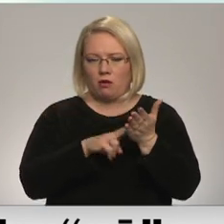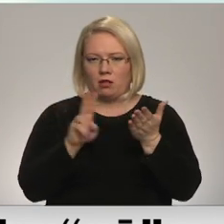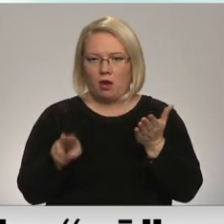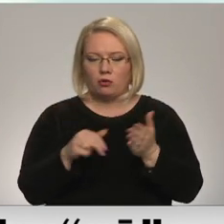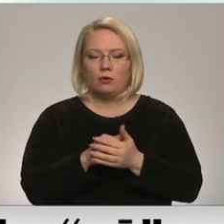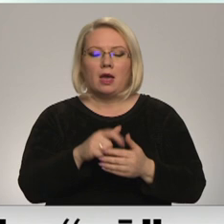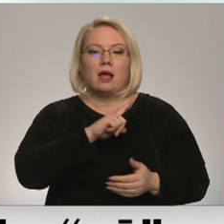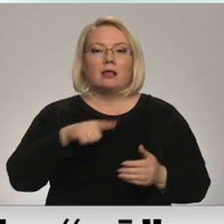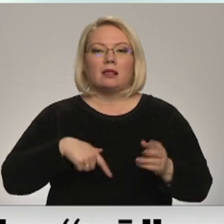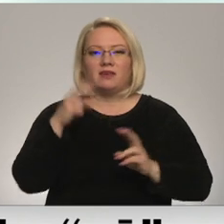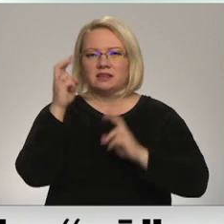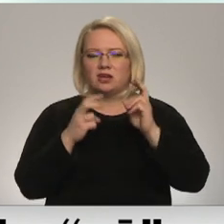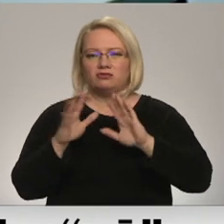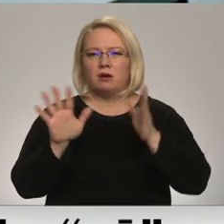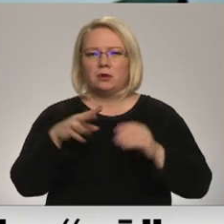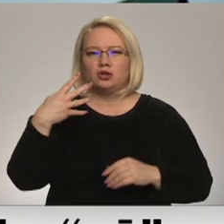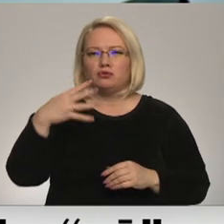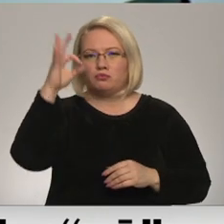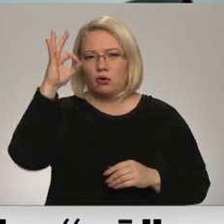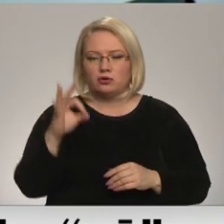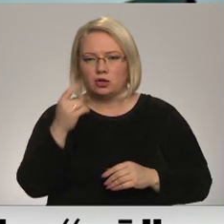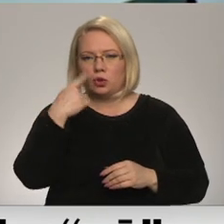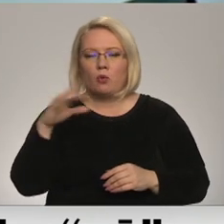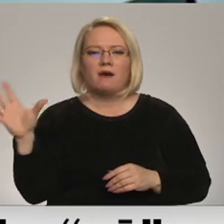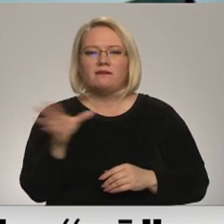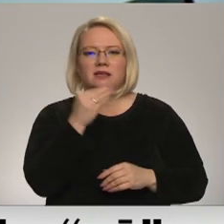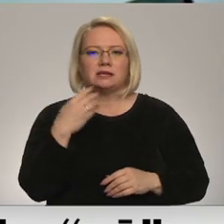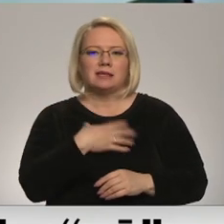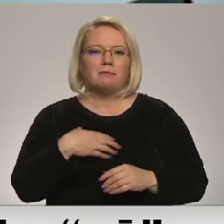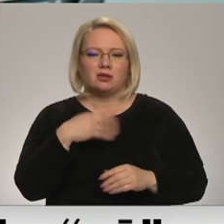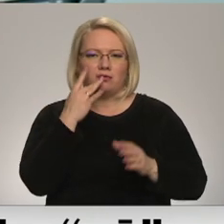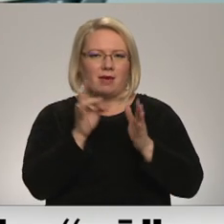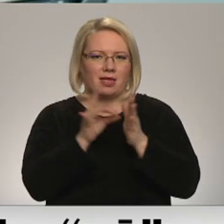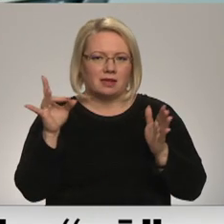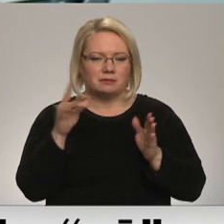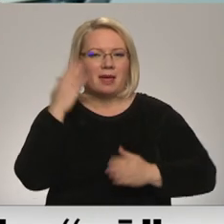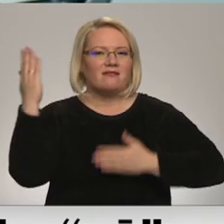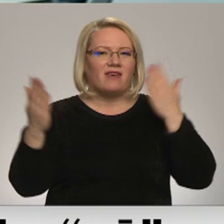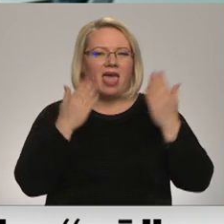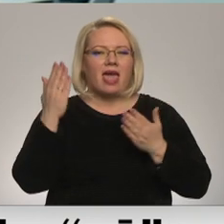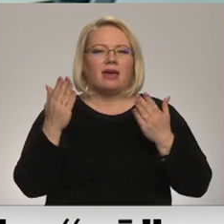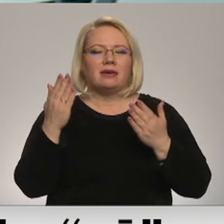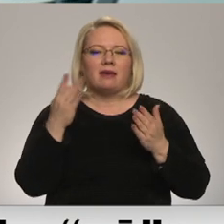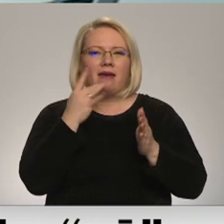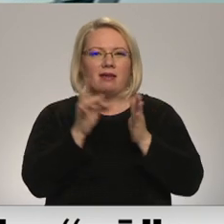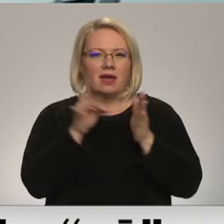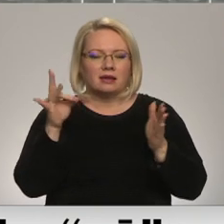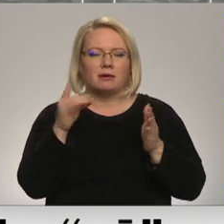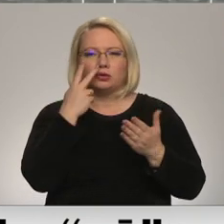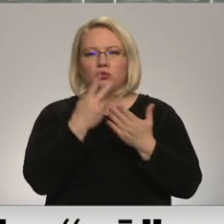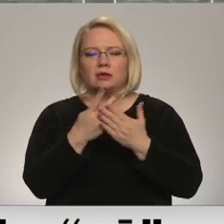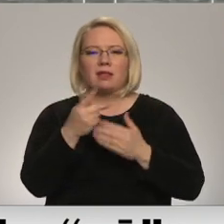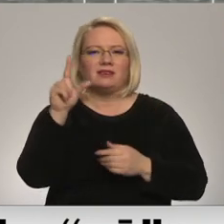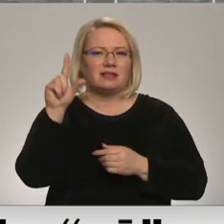Latvijā tiek sarežot apmēram 40% no visas nepieciešamās enerģijas, bet vēja enerģija, kas tiek uzskatīta par vienu no